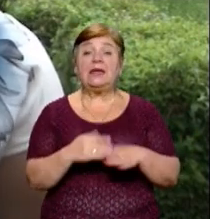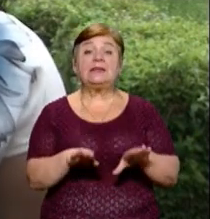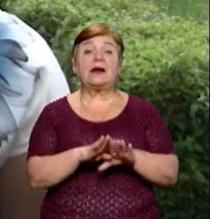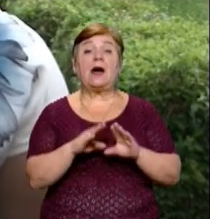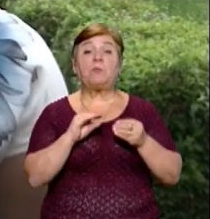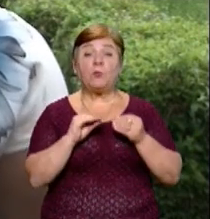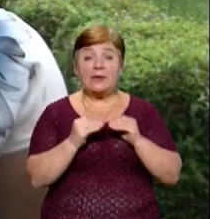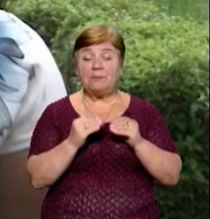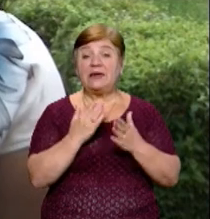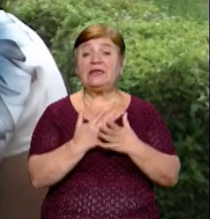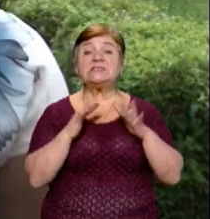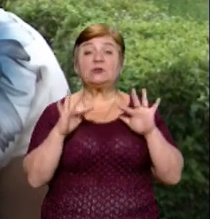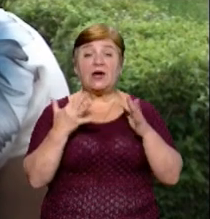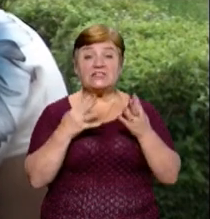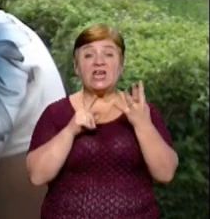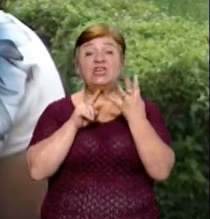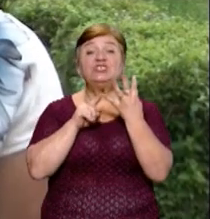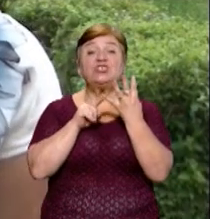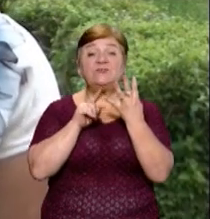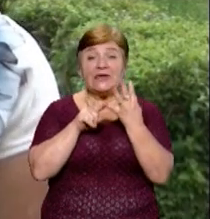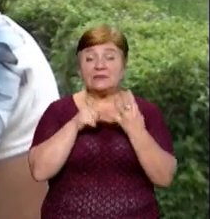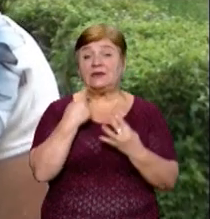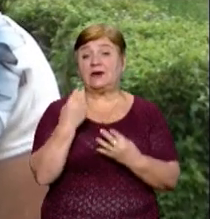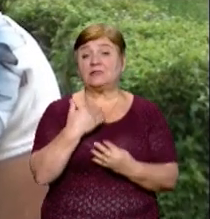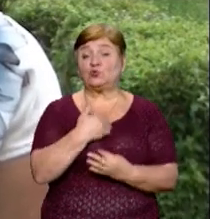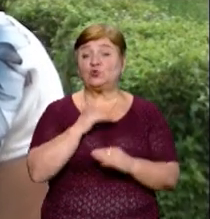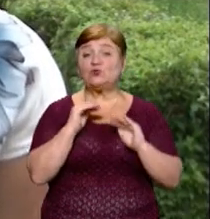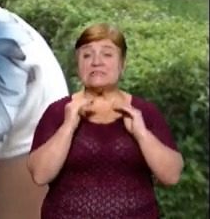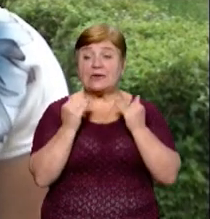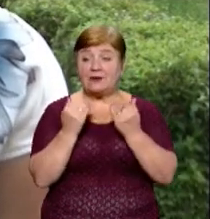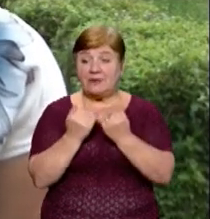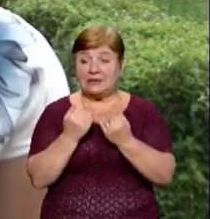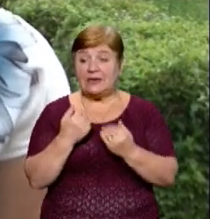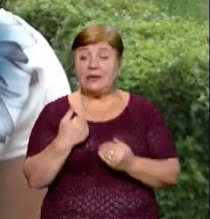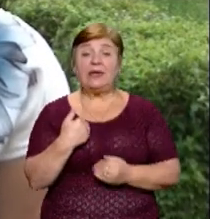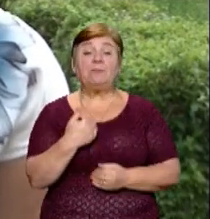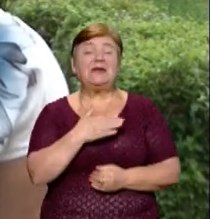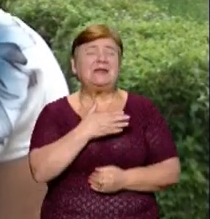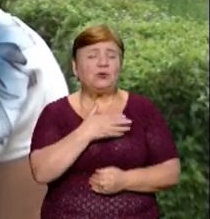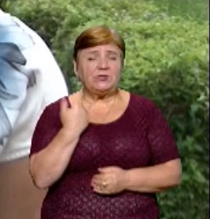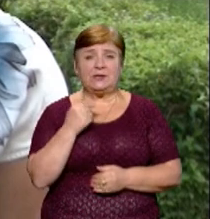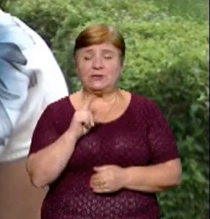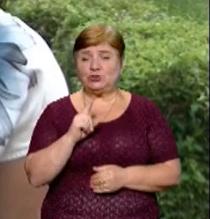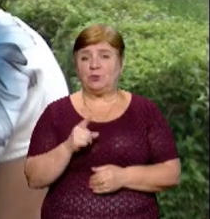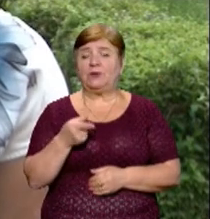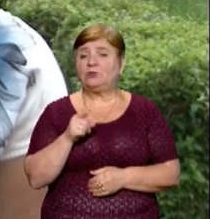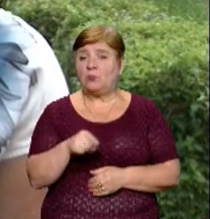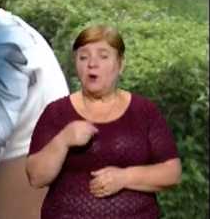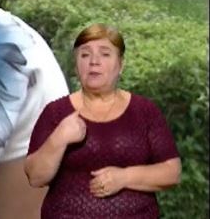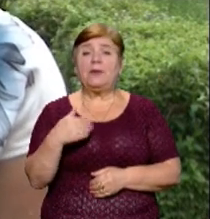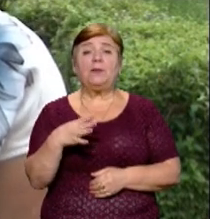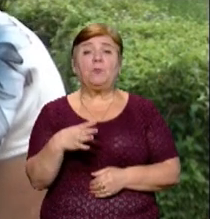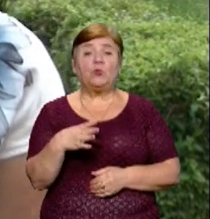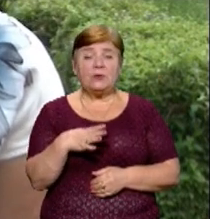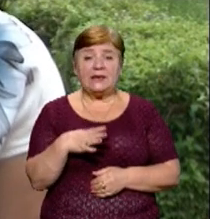така ситуація, що і четвертий раз вже хочуть закрити цей заклад. І я би хотіла, щоб тут дітки були, тому що ми були